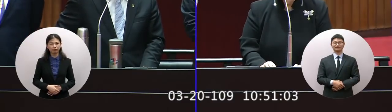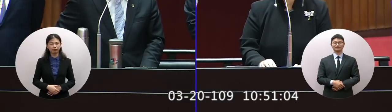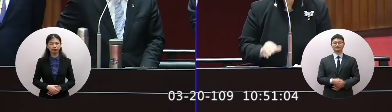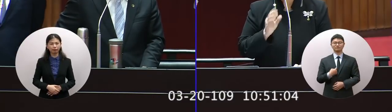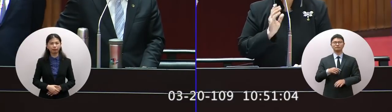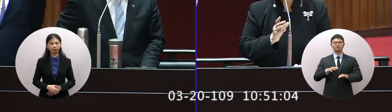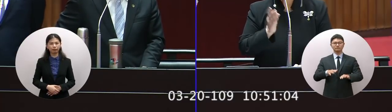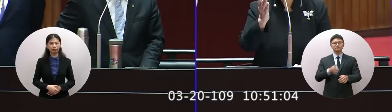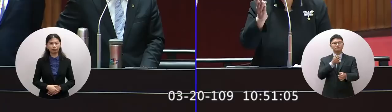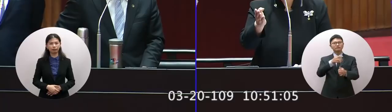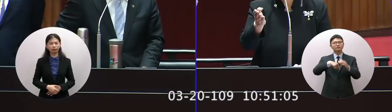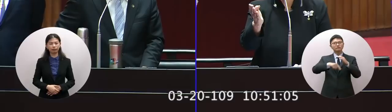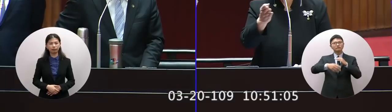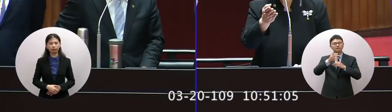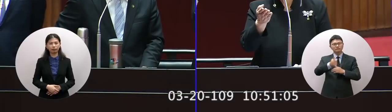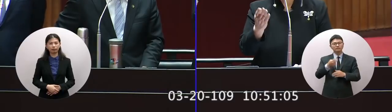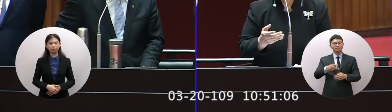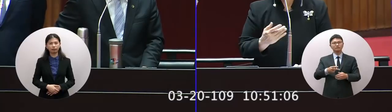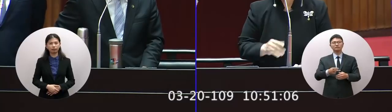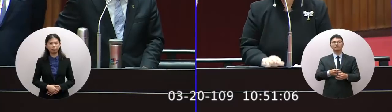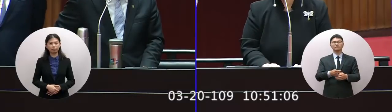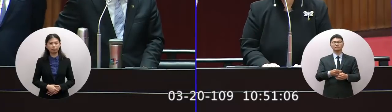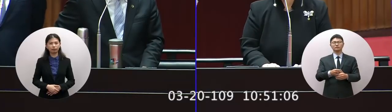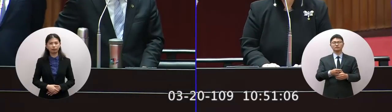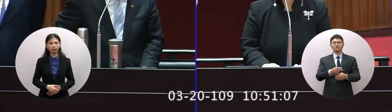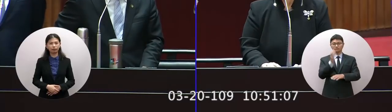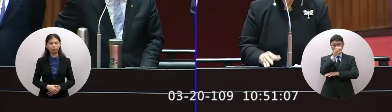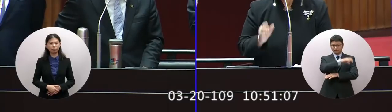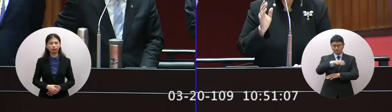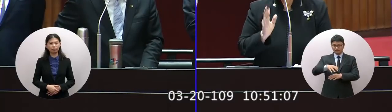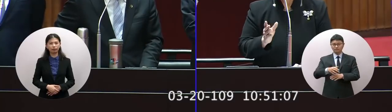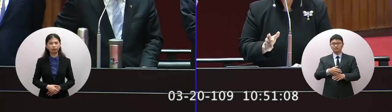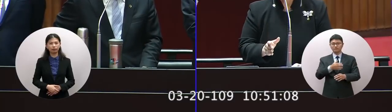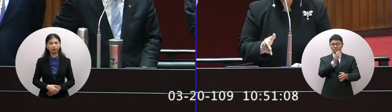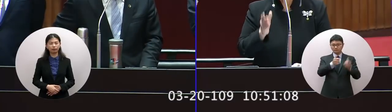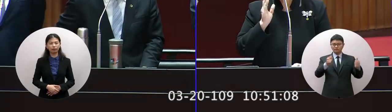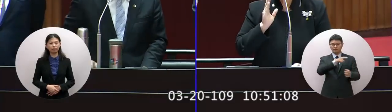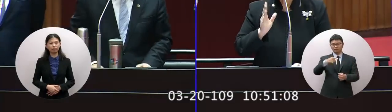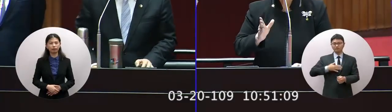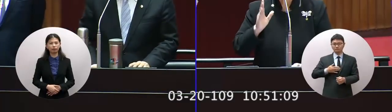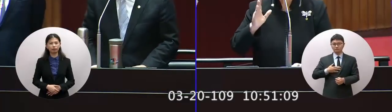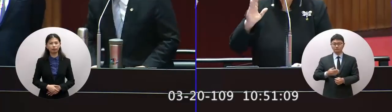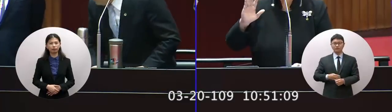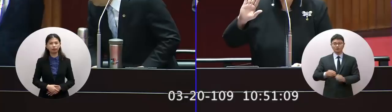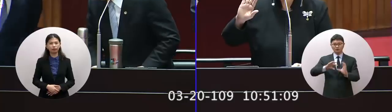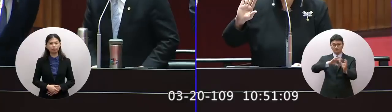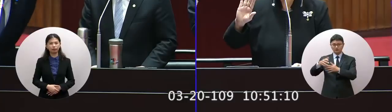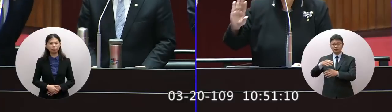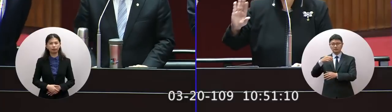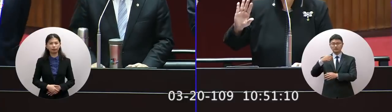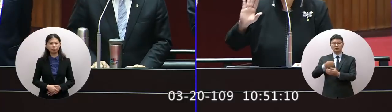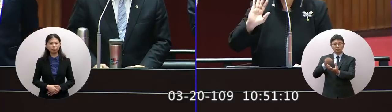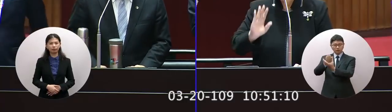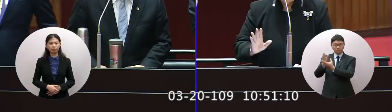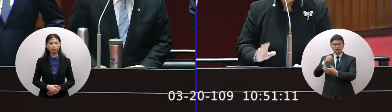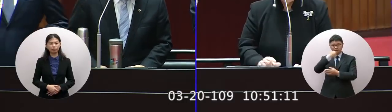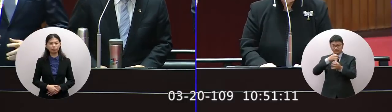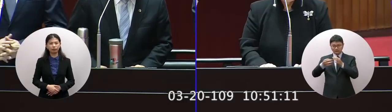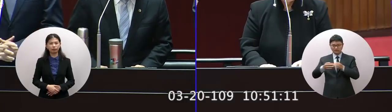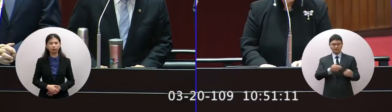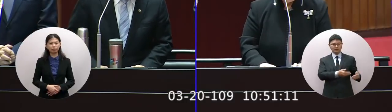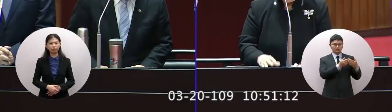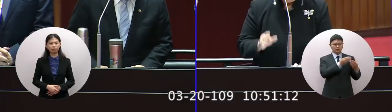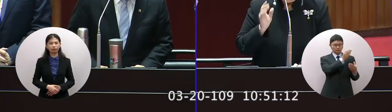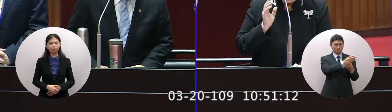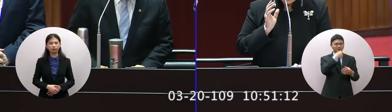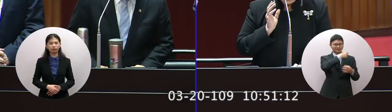所以議長跟我們部會的官員都很清楚世界台商和海外和大陸的台商不一樣